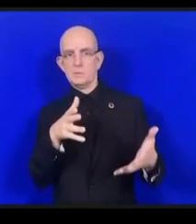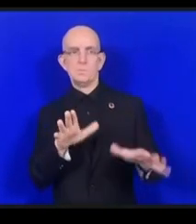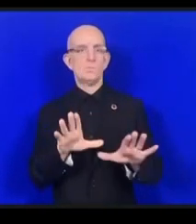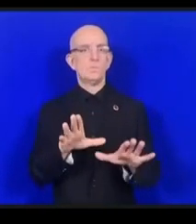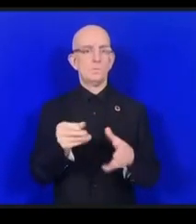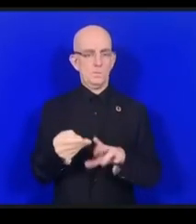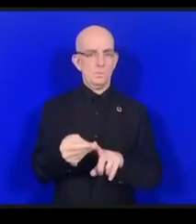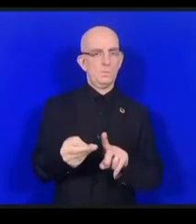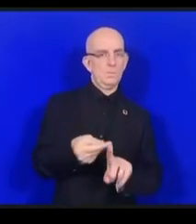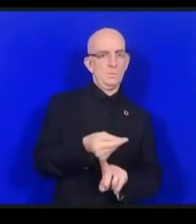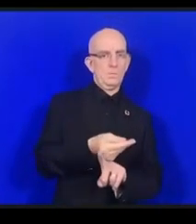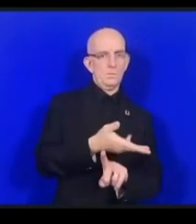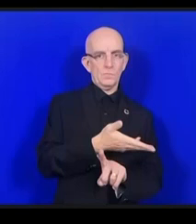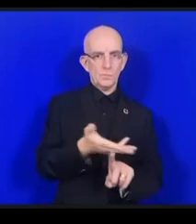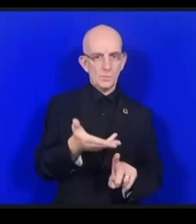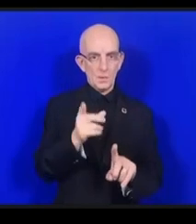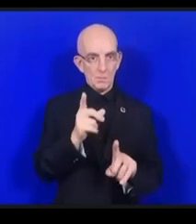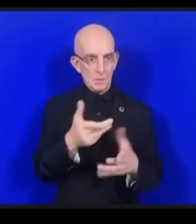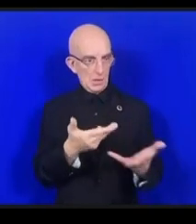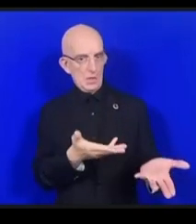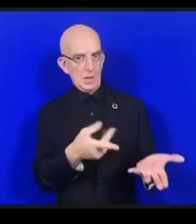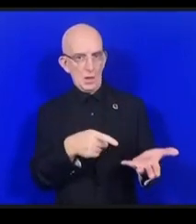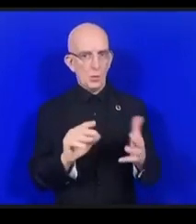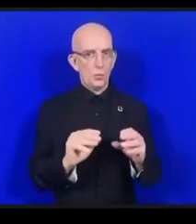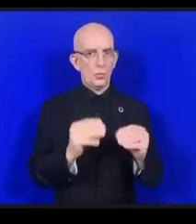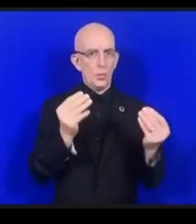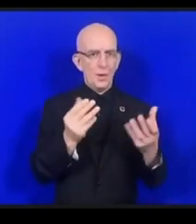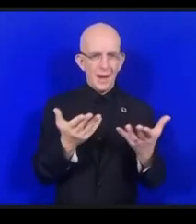peuvent opprimer les jeunes